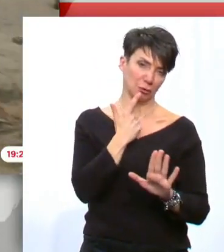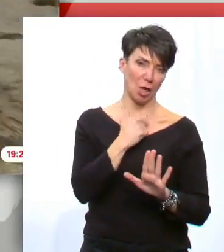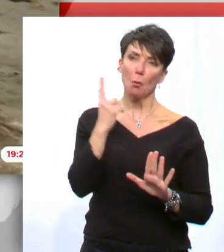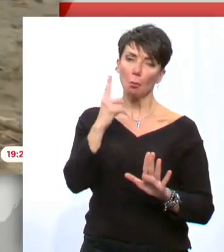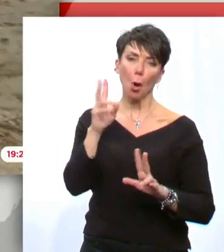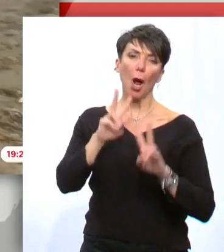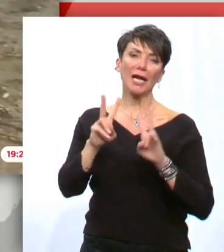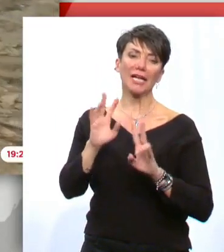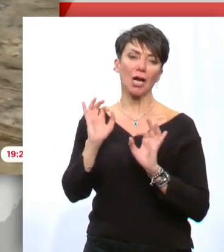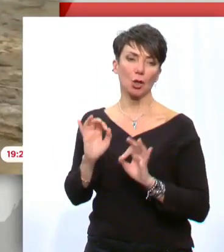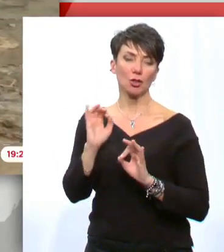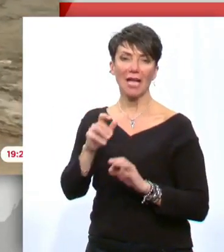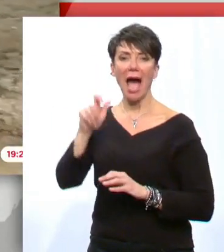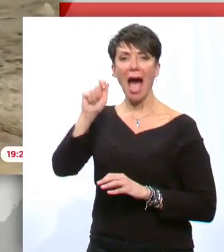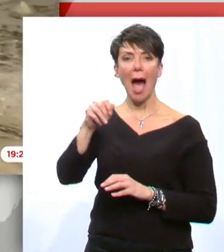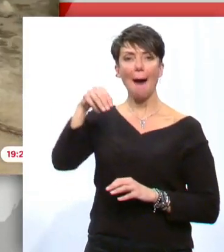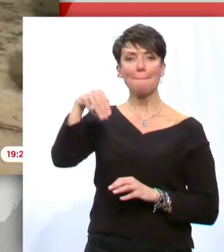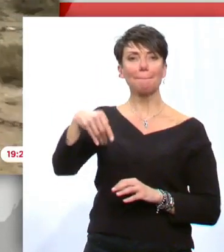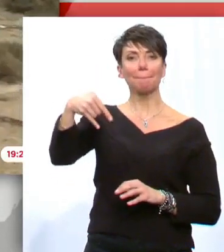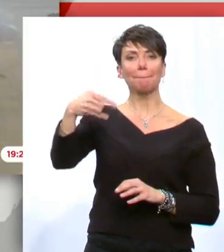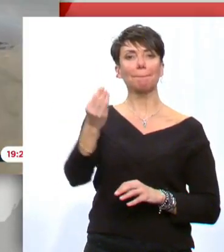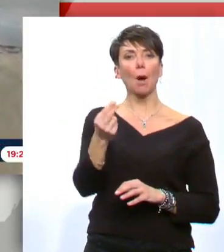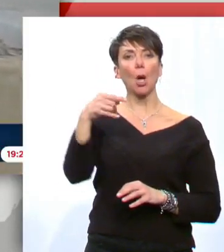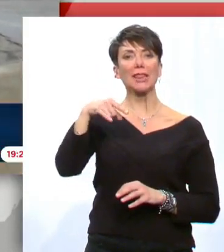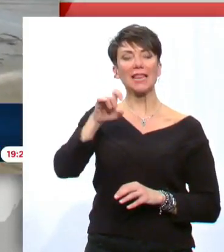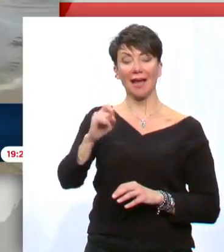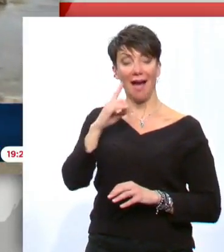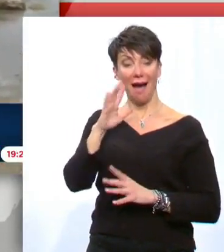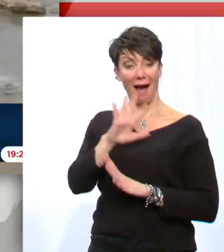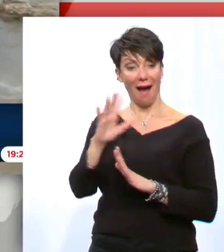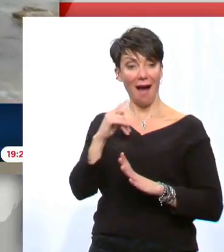Το φαινόμενο της Σάββατος μας χαρίζει σπάνιες εικόνες.